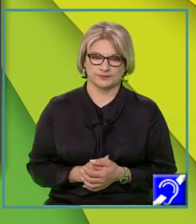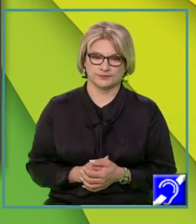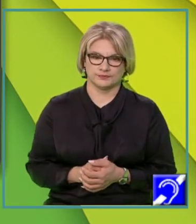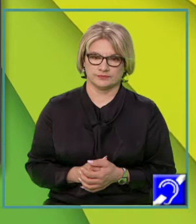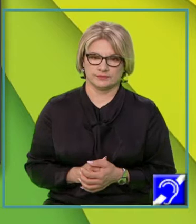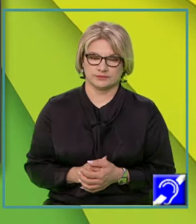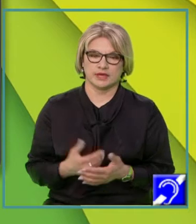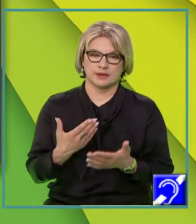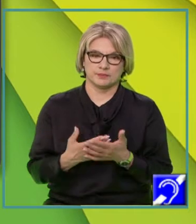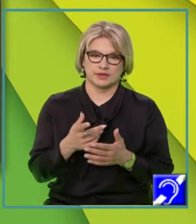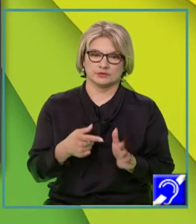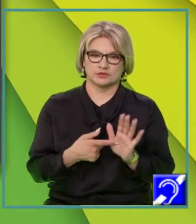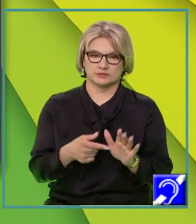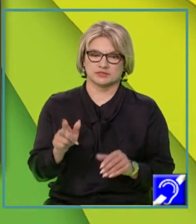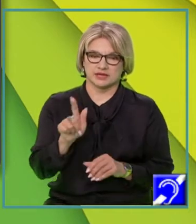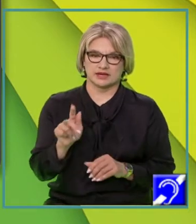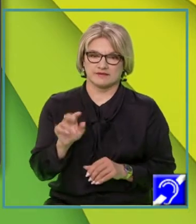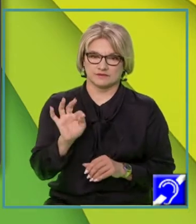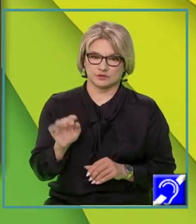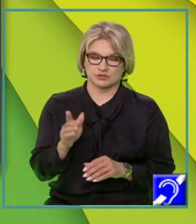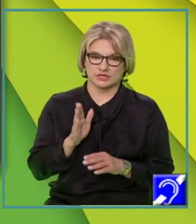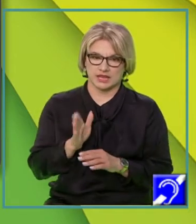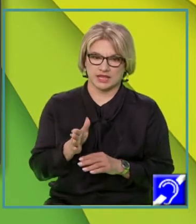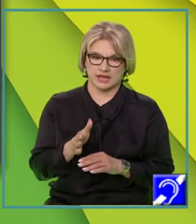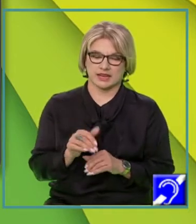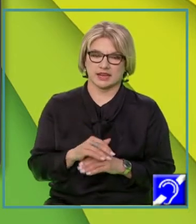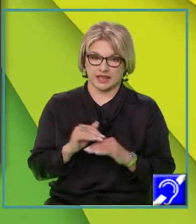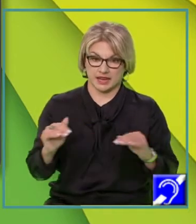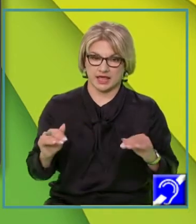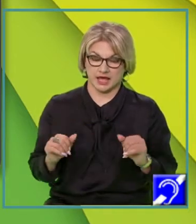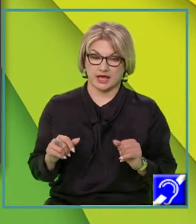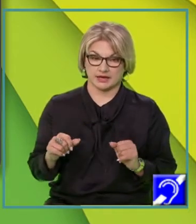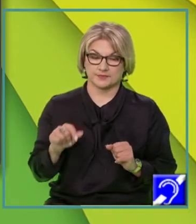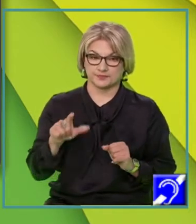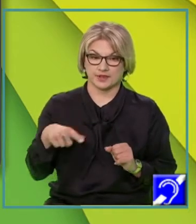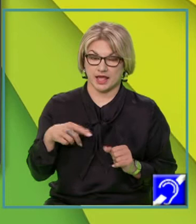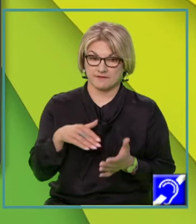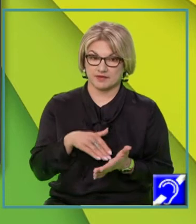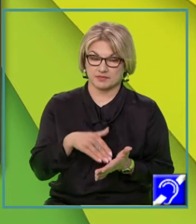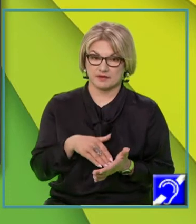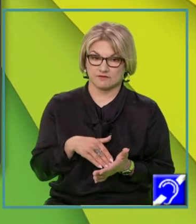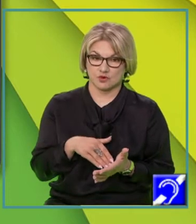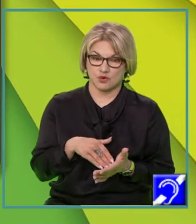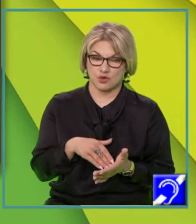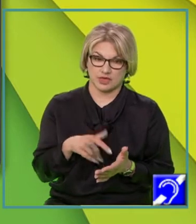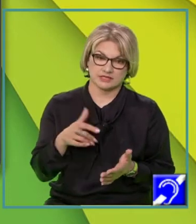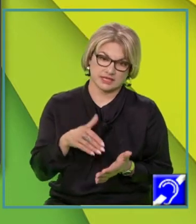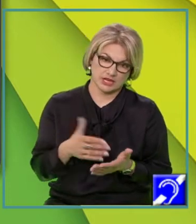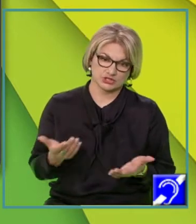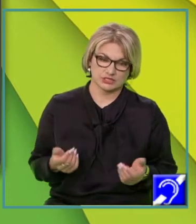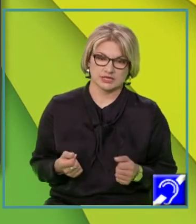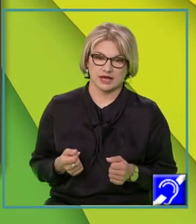Pentru a reprezenta graficul funcției liniare, repet, avem nevoie, sau este necesar,